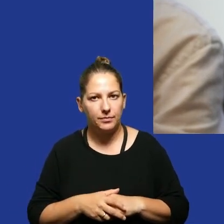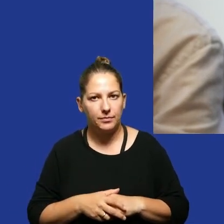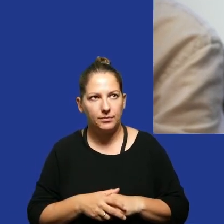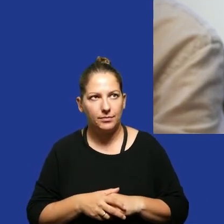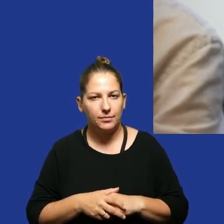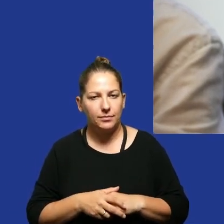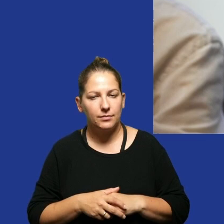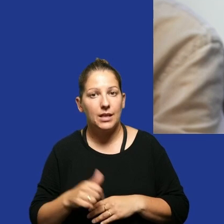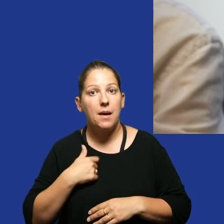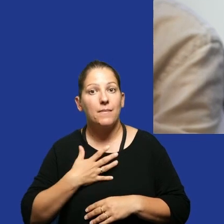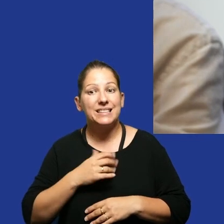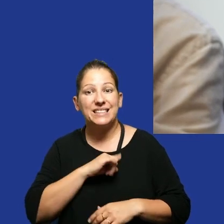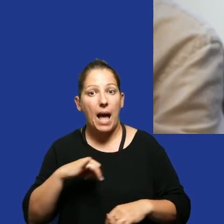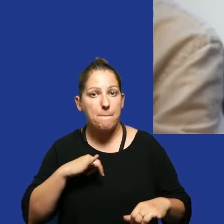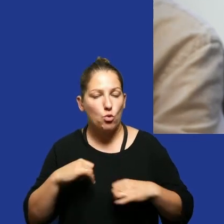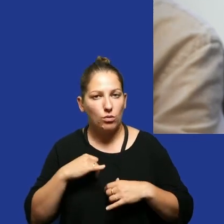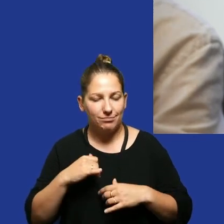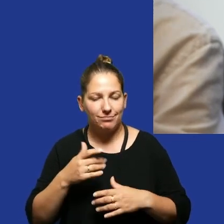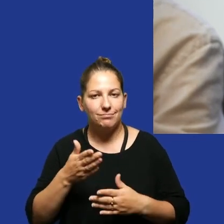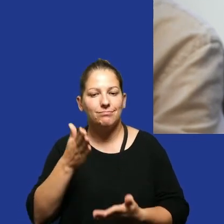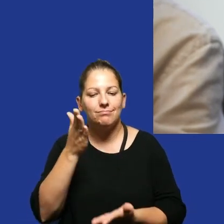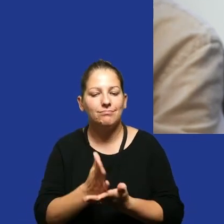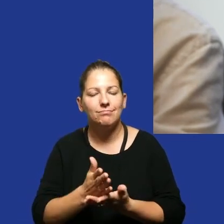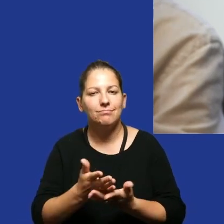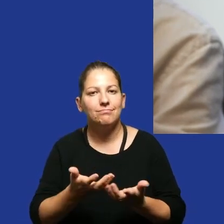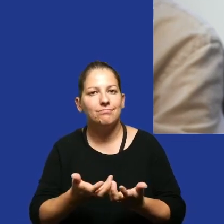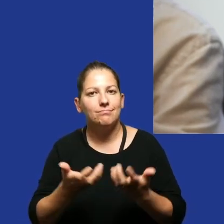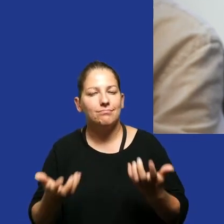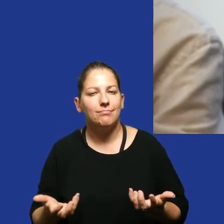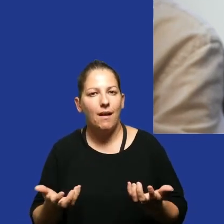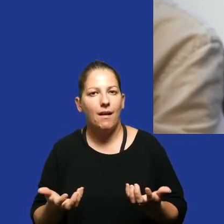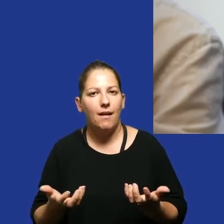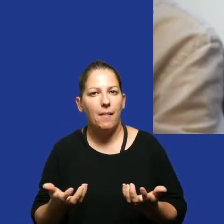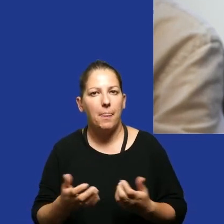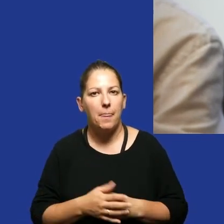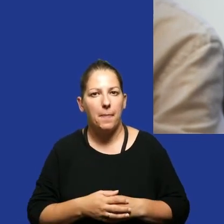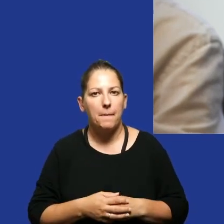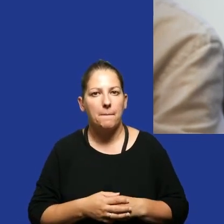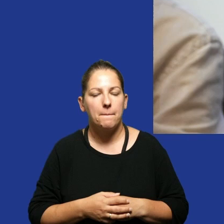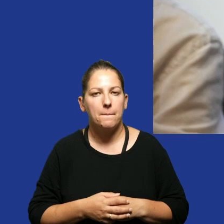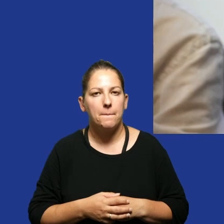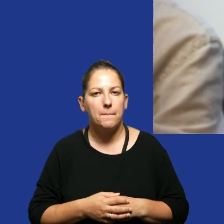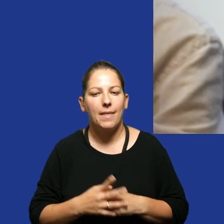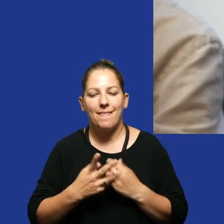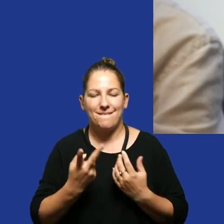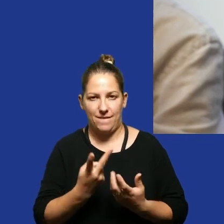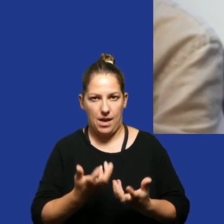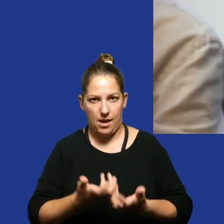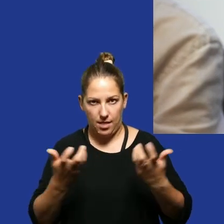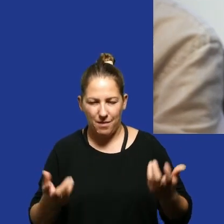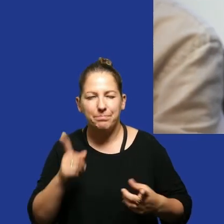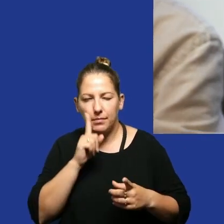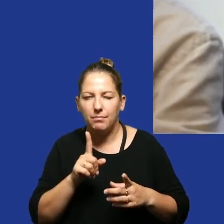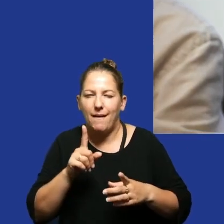I jakby ja mam poczucie, że samorząd się dzieli, polski samorząd jednak dwie kategorie, inaczej na pewno ich